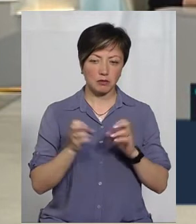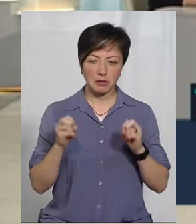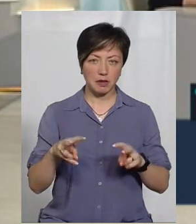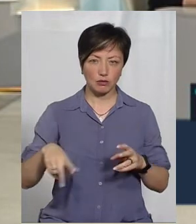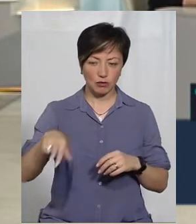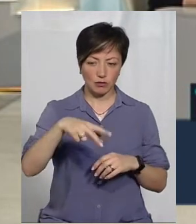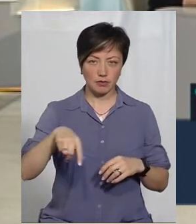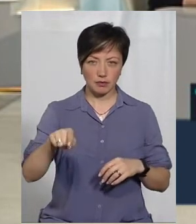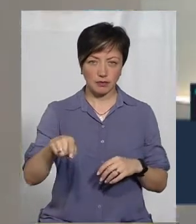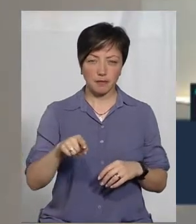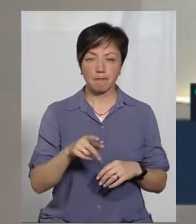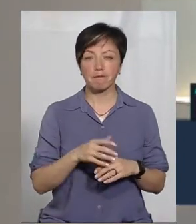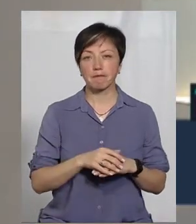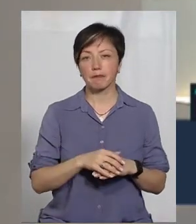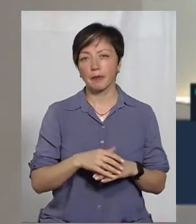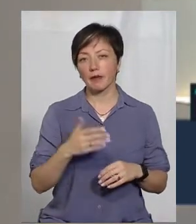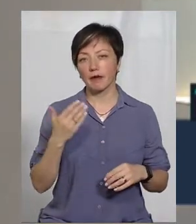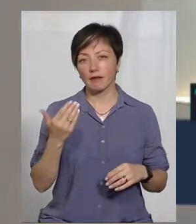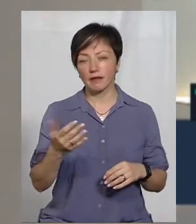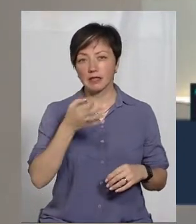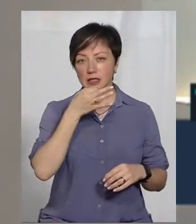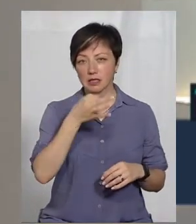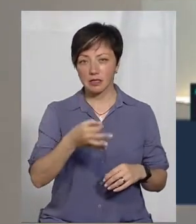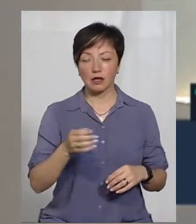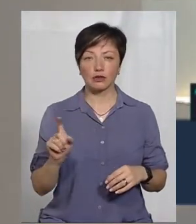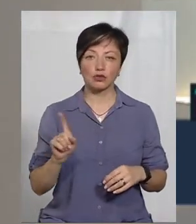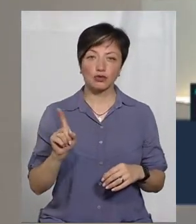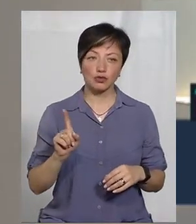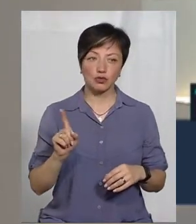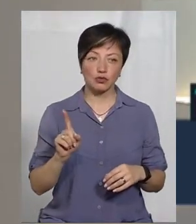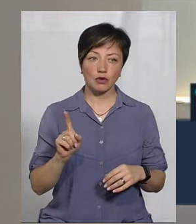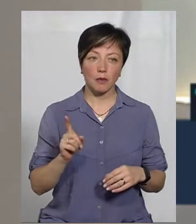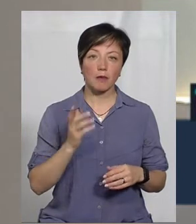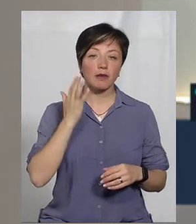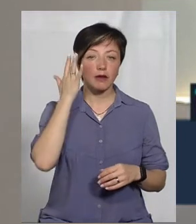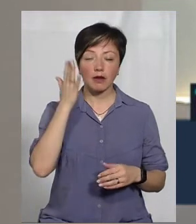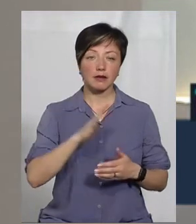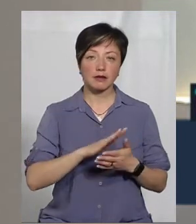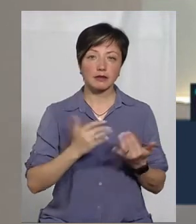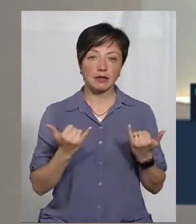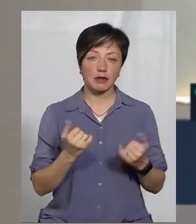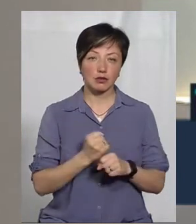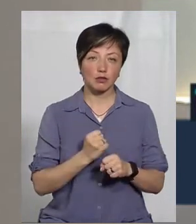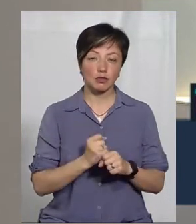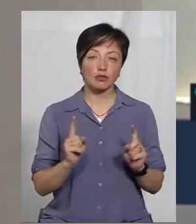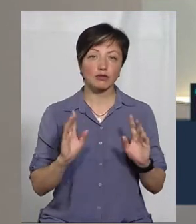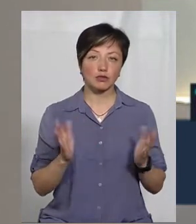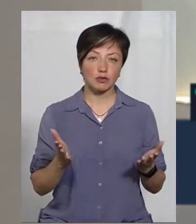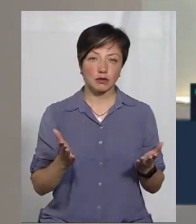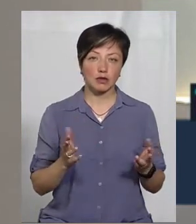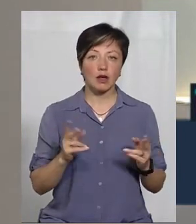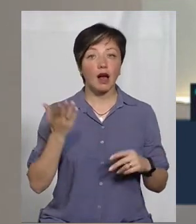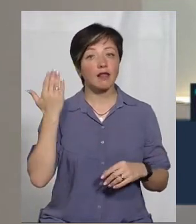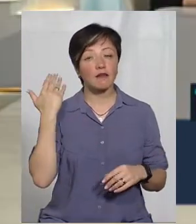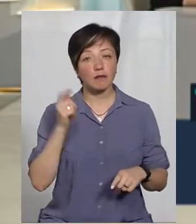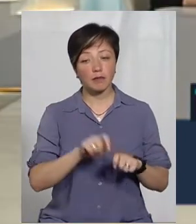перебувати. І ви сказали, що ви маєте намір робити зараз. Як давно